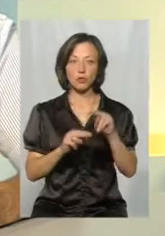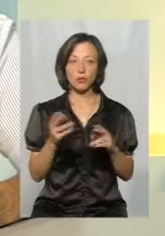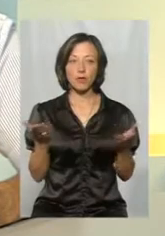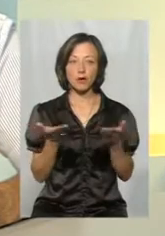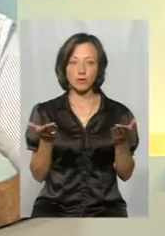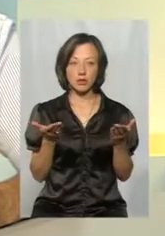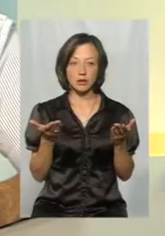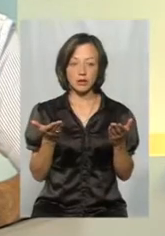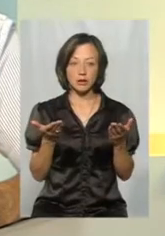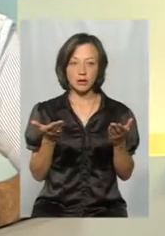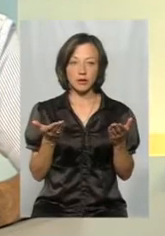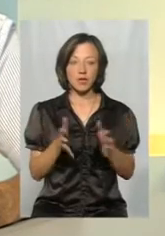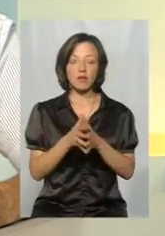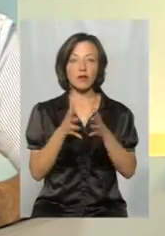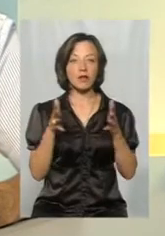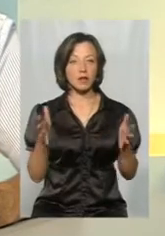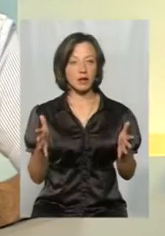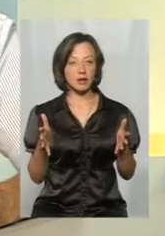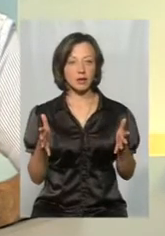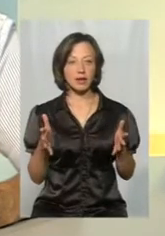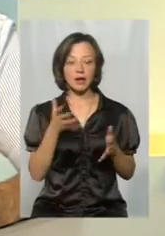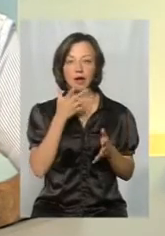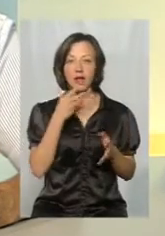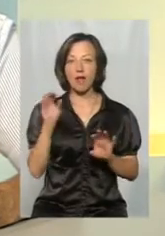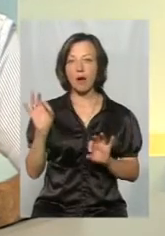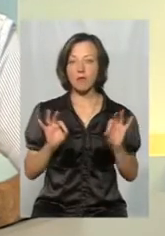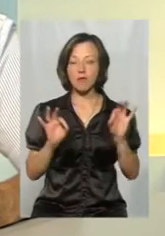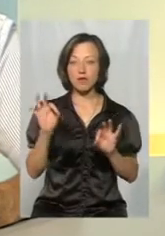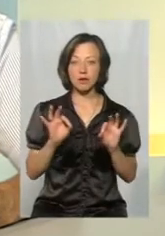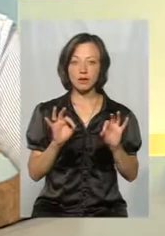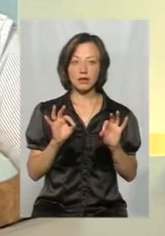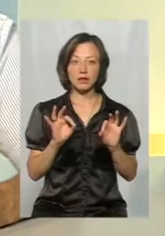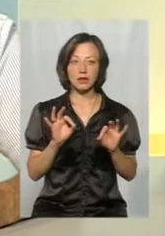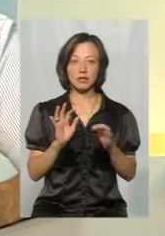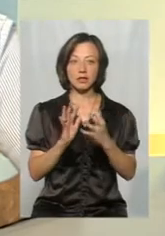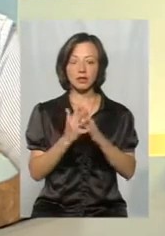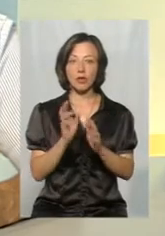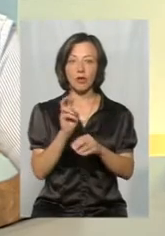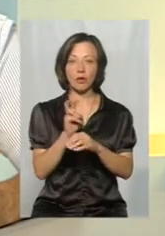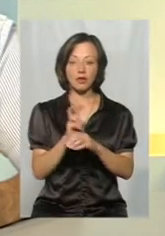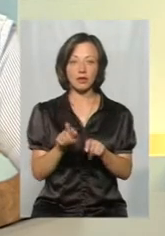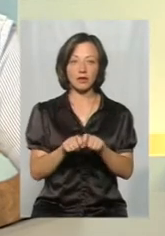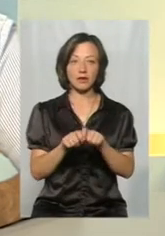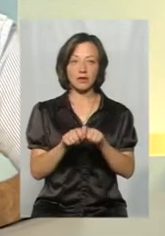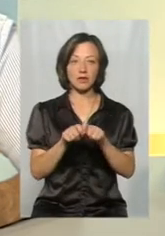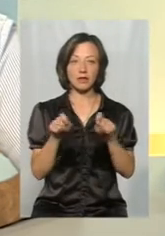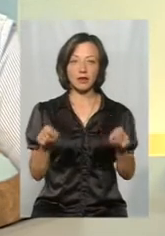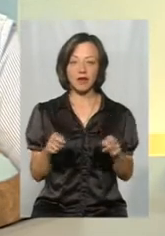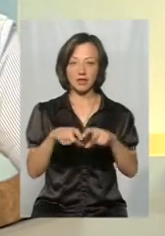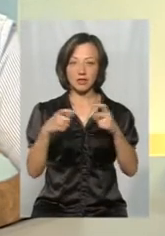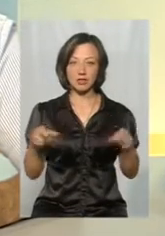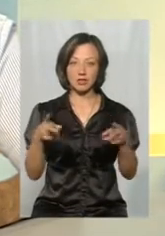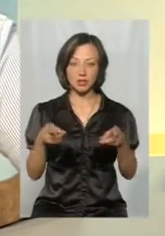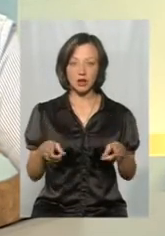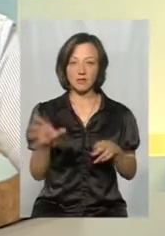я би сказав, таке велике гламурне село особисті, які там будуть ходити, відкривати стрічки, а всі інші